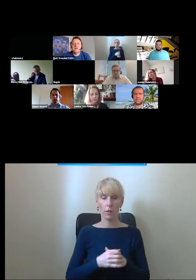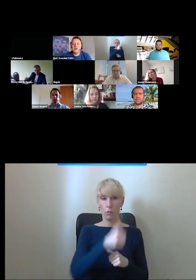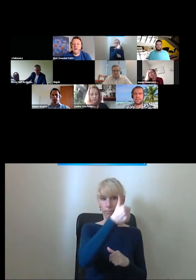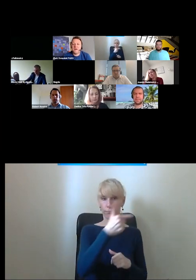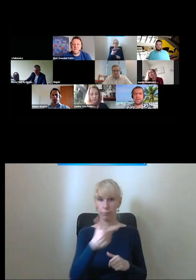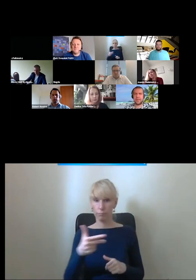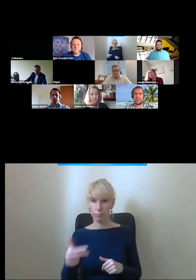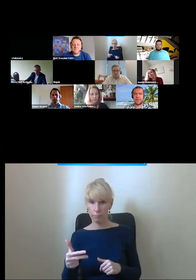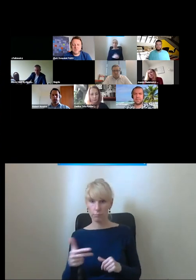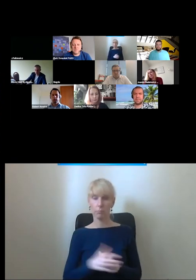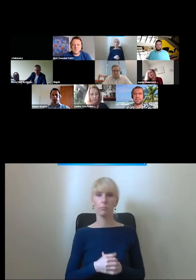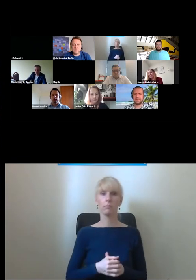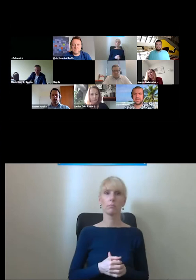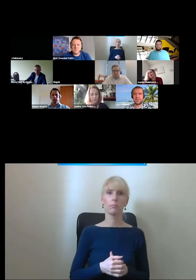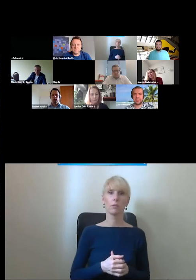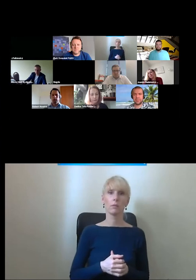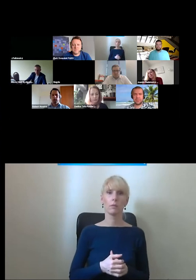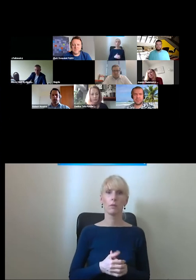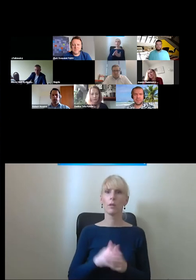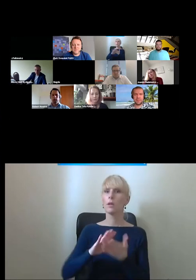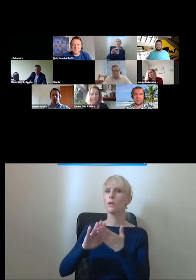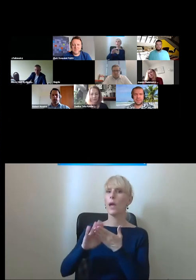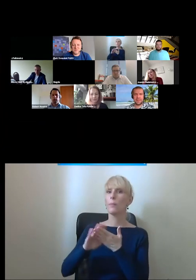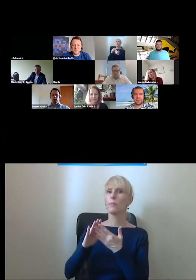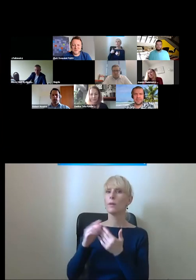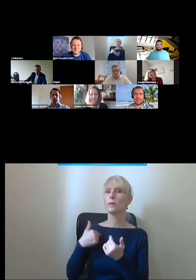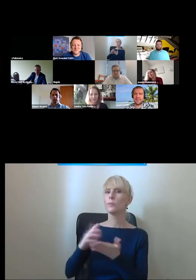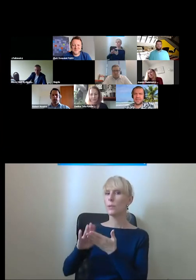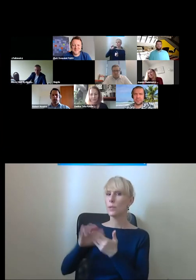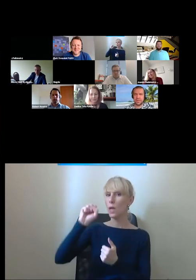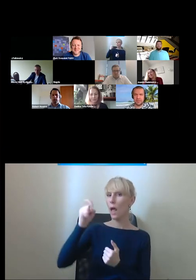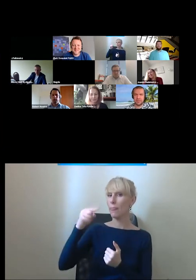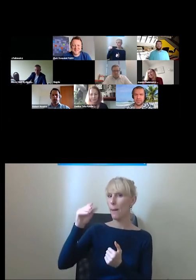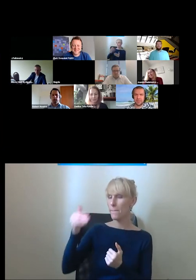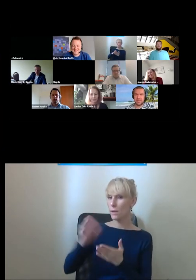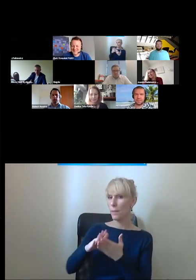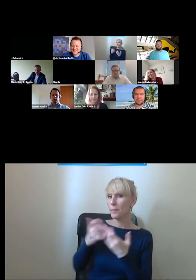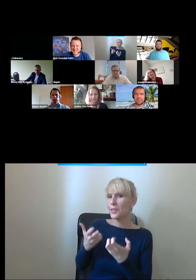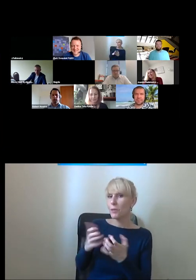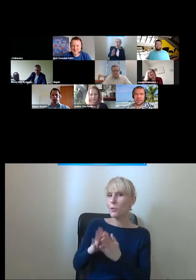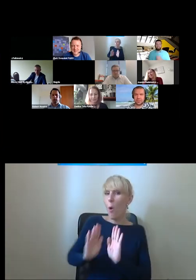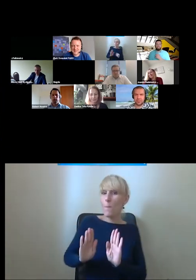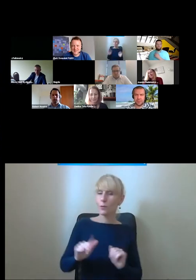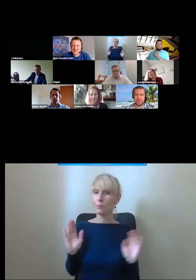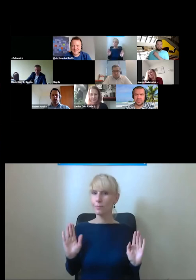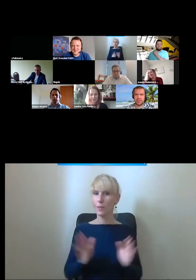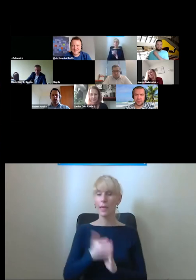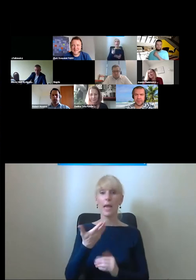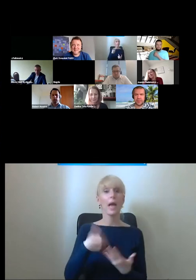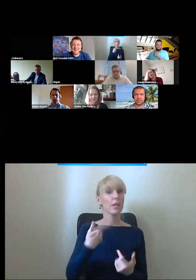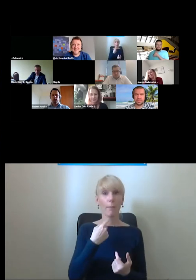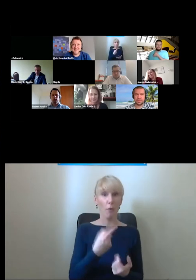ja bym ja bym ja bym chciał się obronić bardzo proszę ja nie powiedziałem że te chodniki